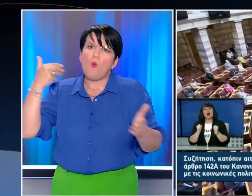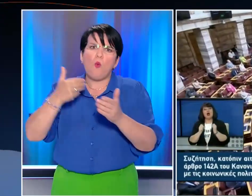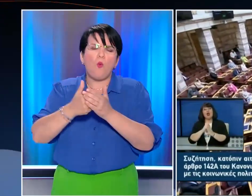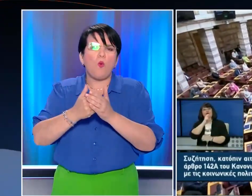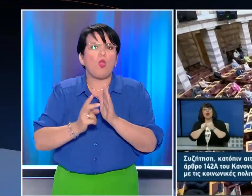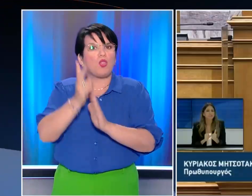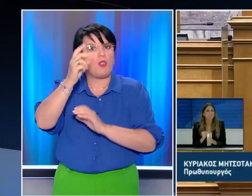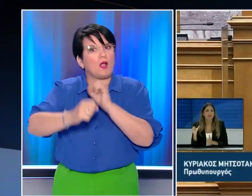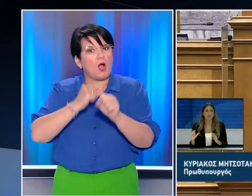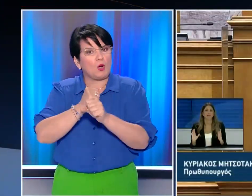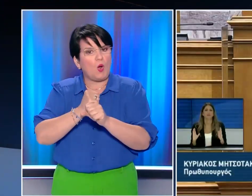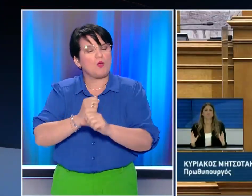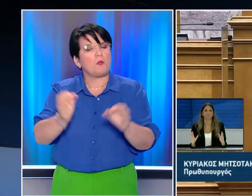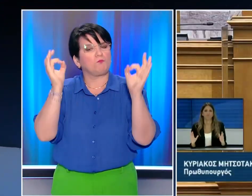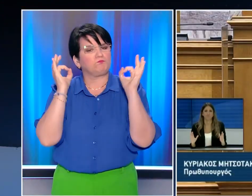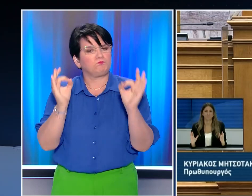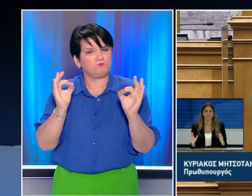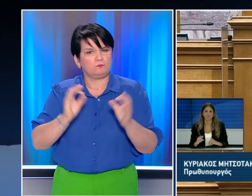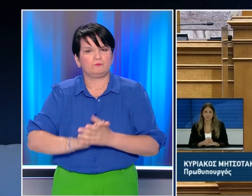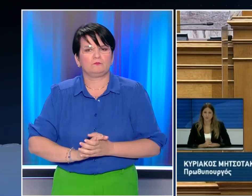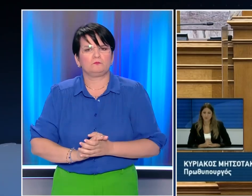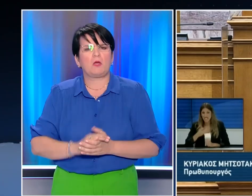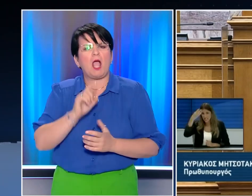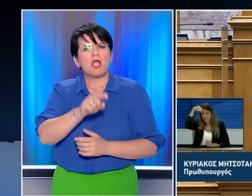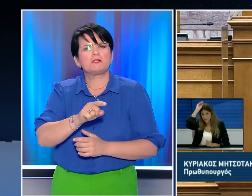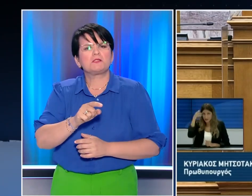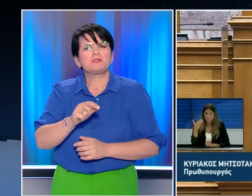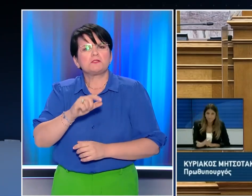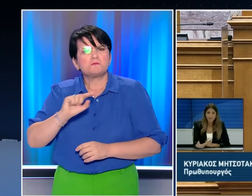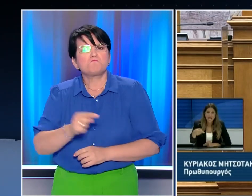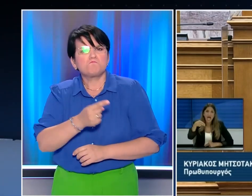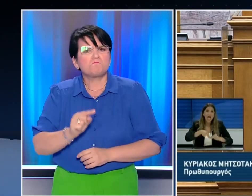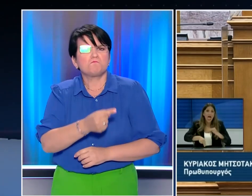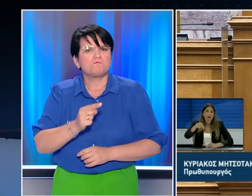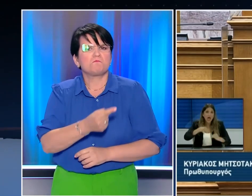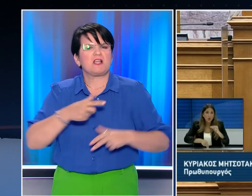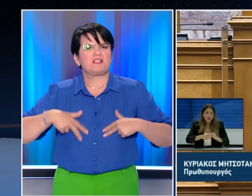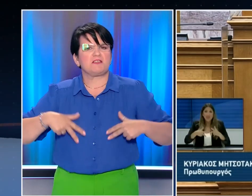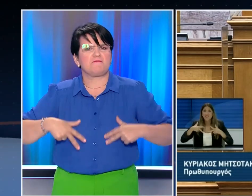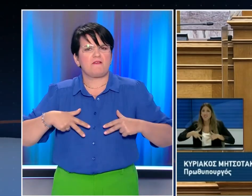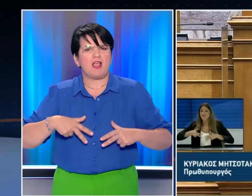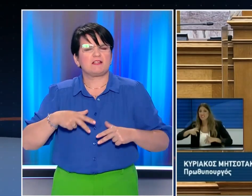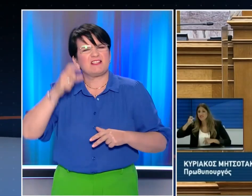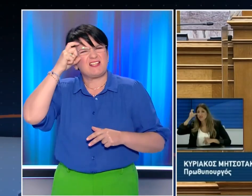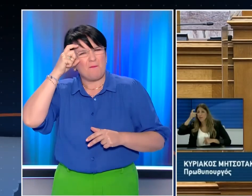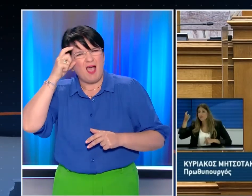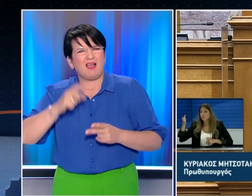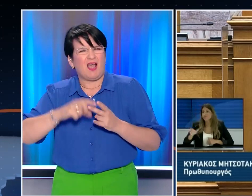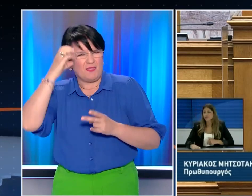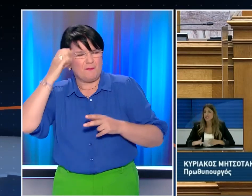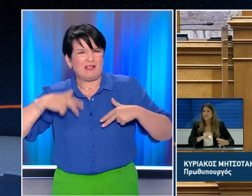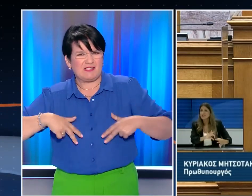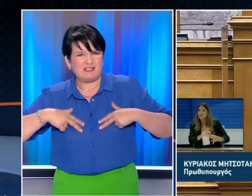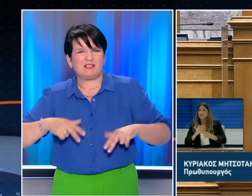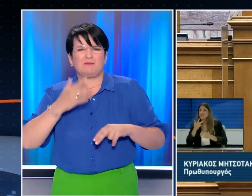χρόνια Προκαλέσατε ή δεν προκαλέσατε Εκλογές κύριε Τσίπρα Αρρίχνοντας την κυβέρνηση του κύριου Σαμαρά Και συμπράττοντας με τη Χρυσή